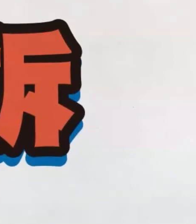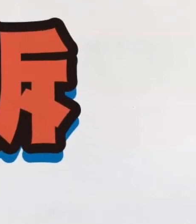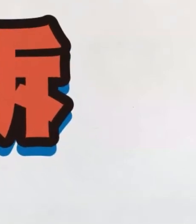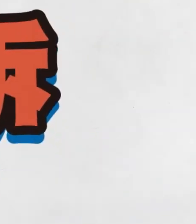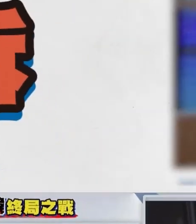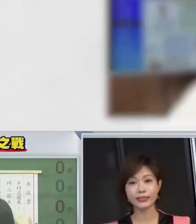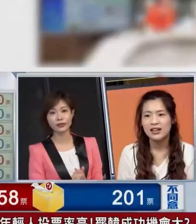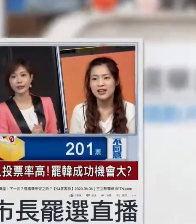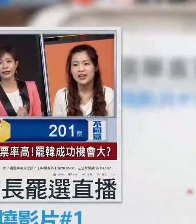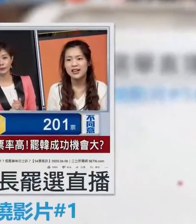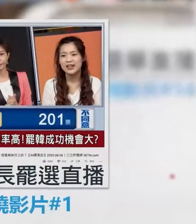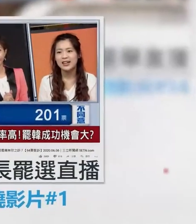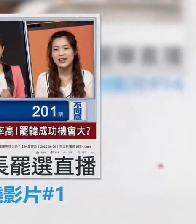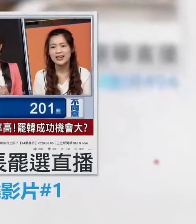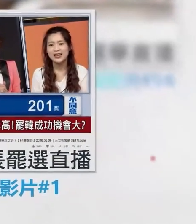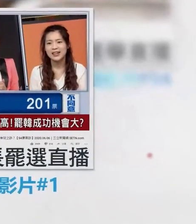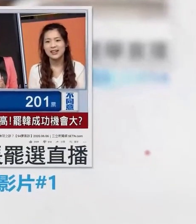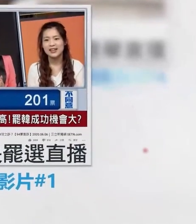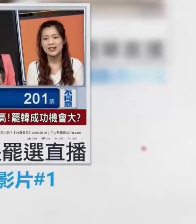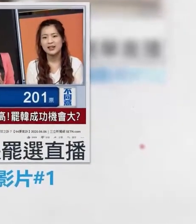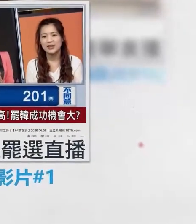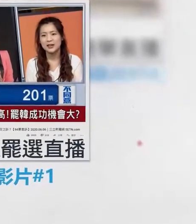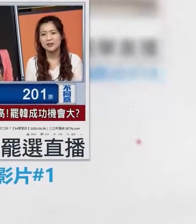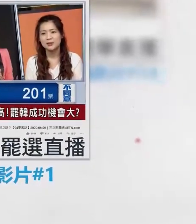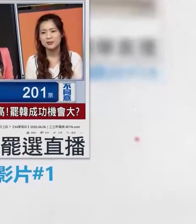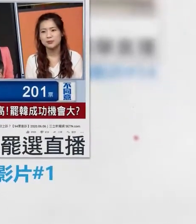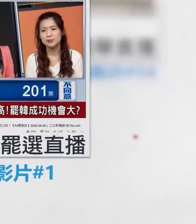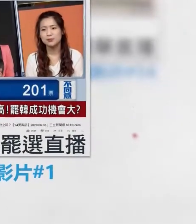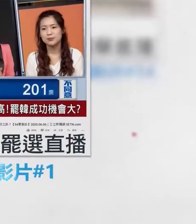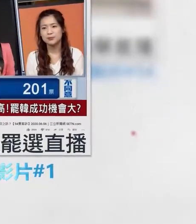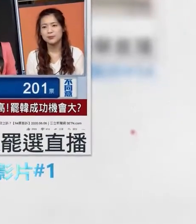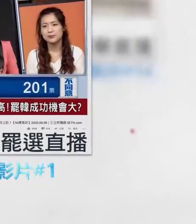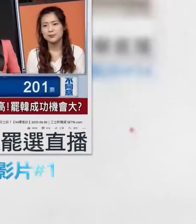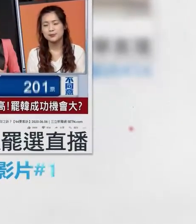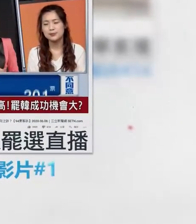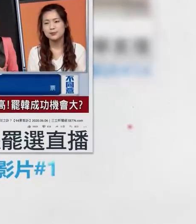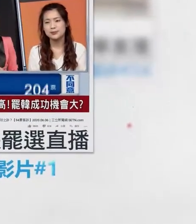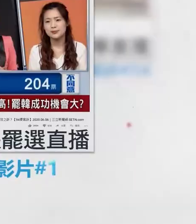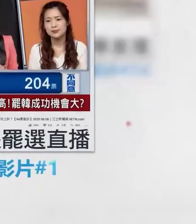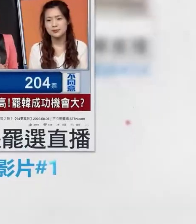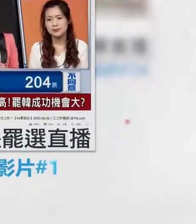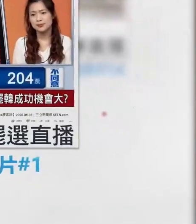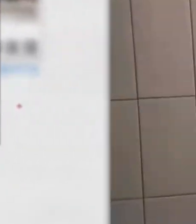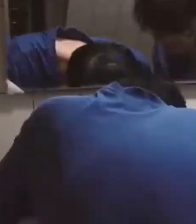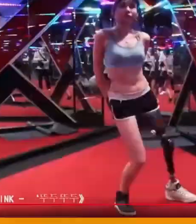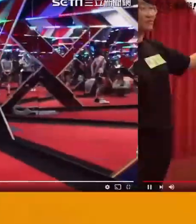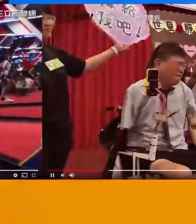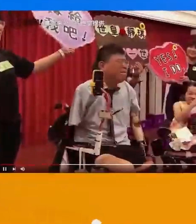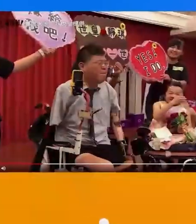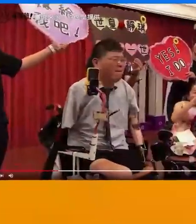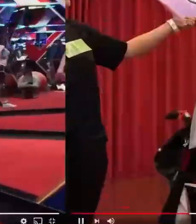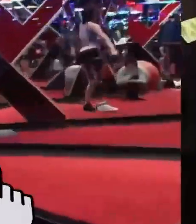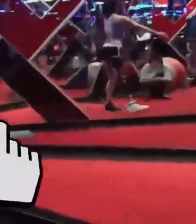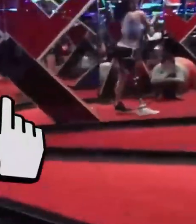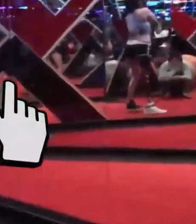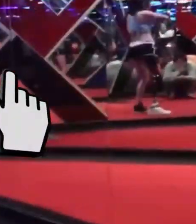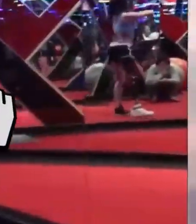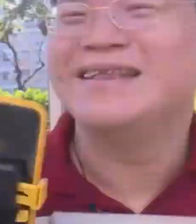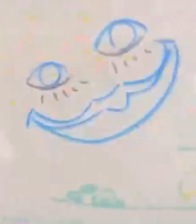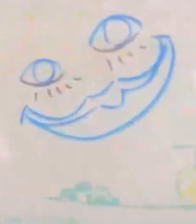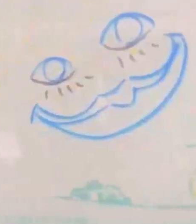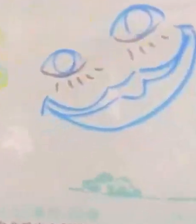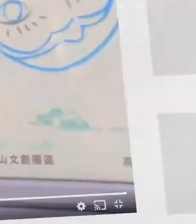九四藥客宿2020台美四次大選蟬聯發燒影片第一名人生驚嘆號